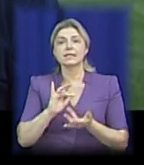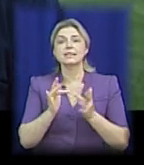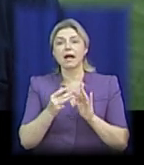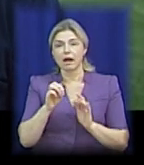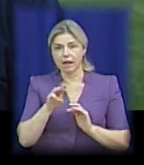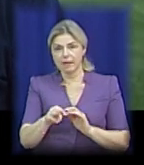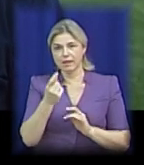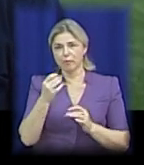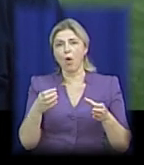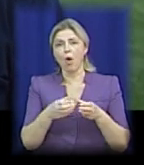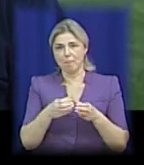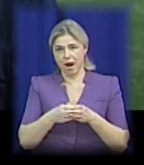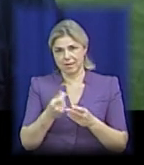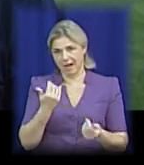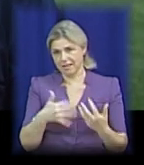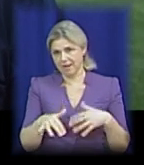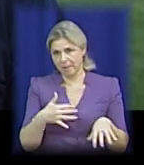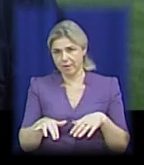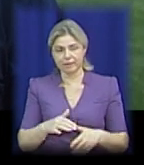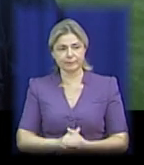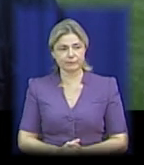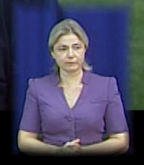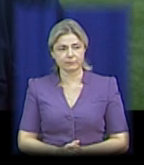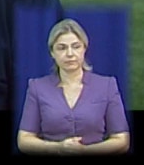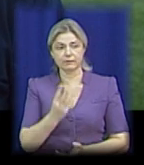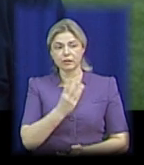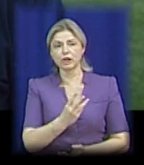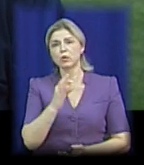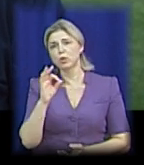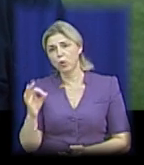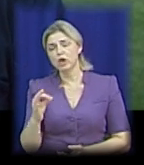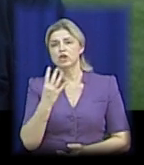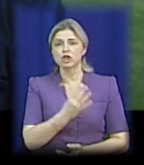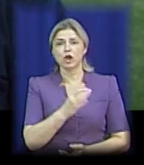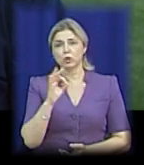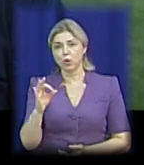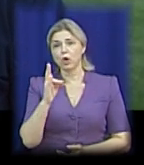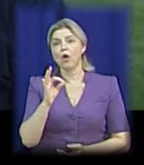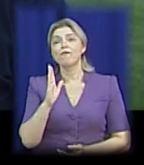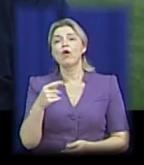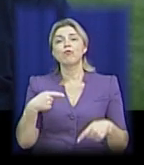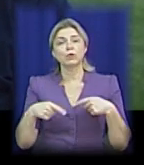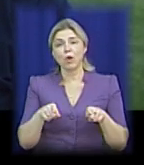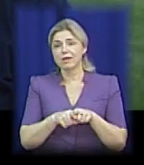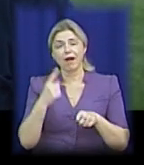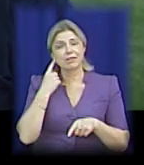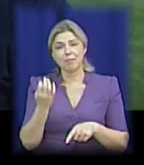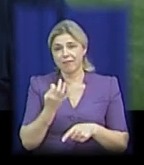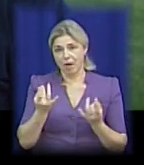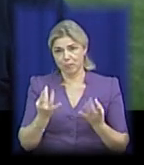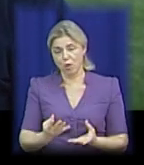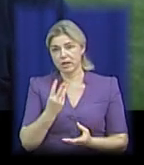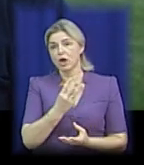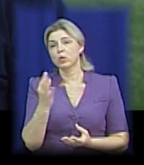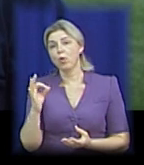розслабили. Там поставили вже і рахунок наперед, там 3-0, 4-0. Ну, в футболі так не буває все просто, що 3-0